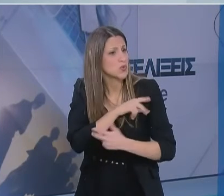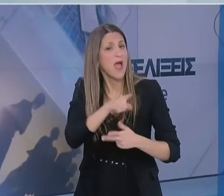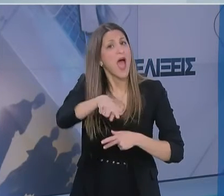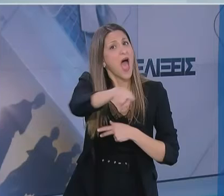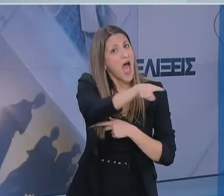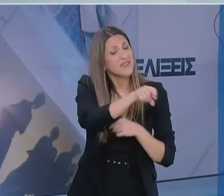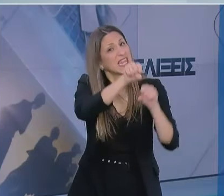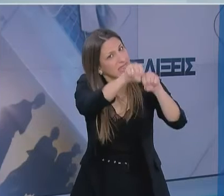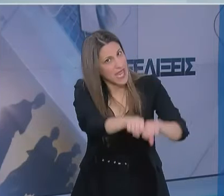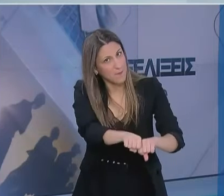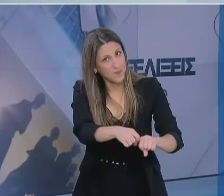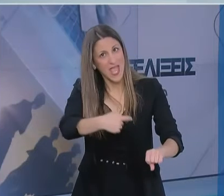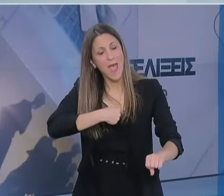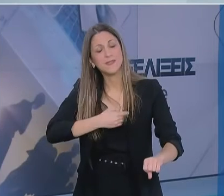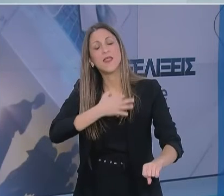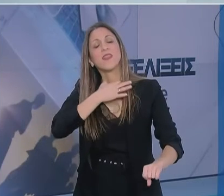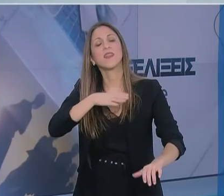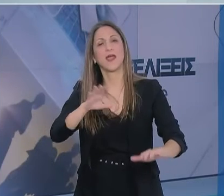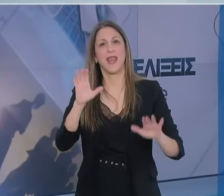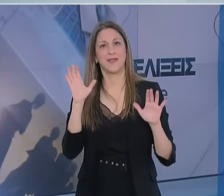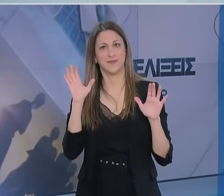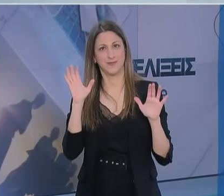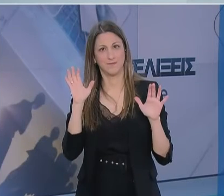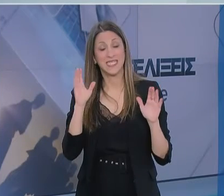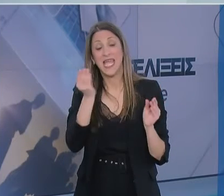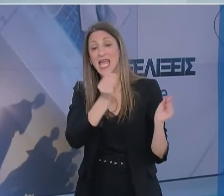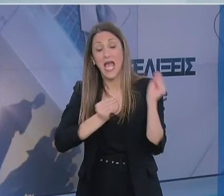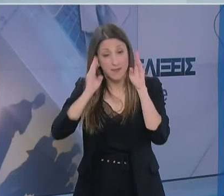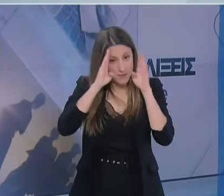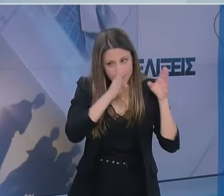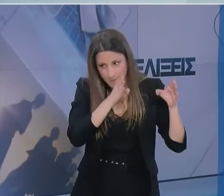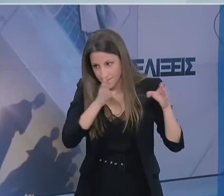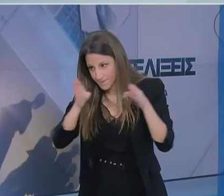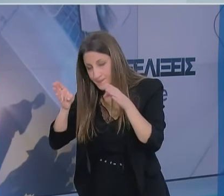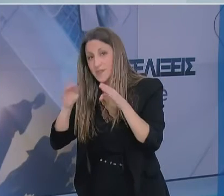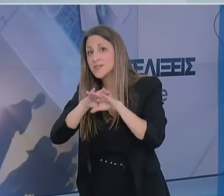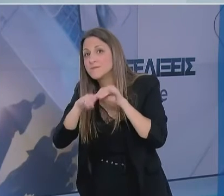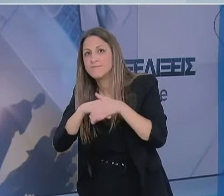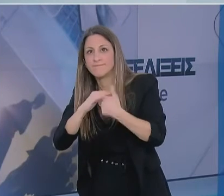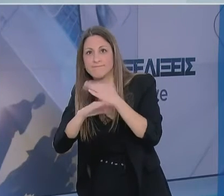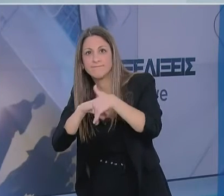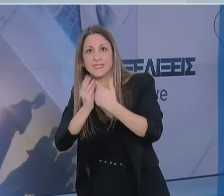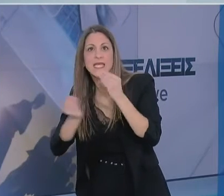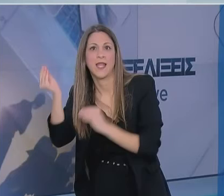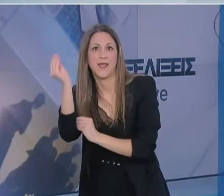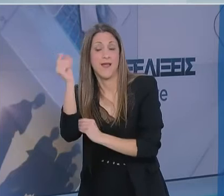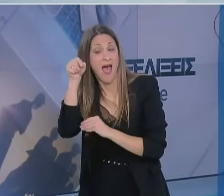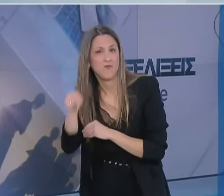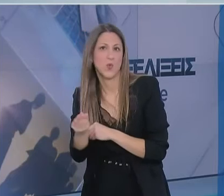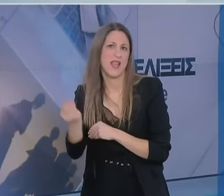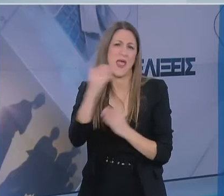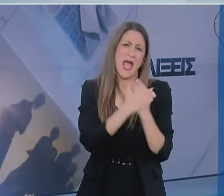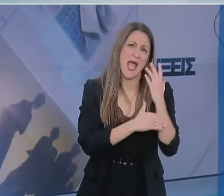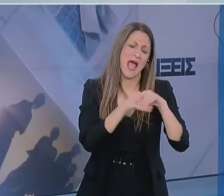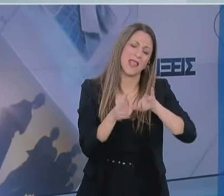κοινό, λειτουργούν ως μια απόσπαση της προσοχής μας από τον καθαρισμό και την υγιεινή των χεριών μας. Αντίθετα, εμείς να πλένουμε συχνά τα χέρια